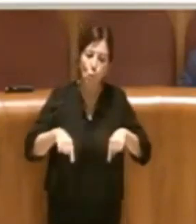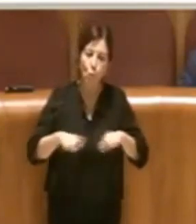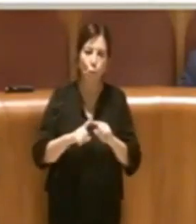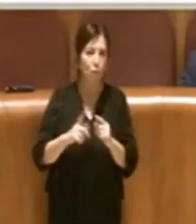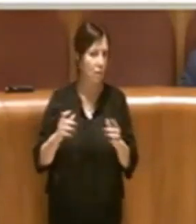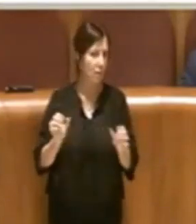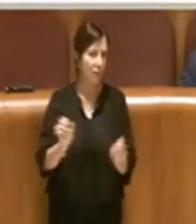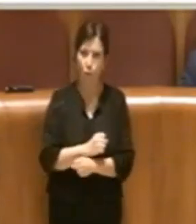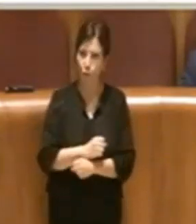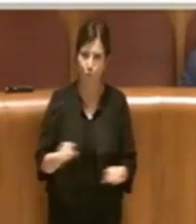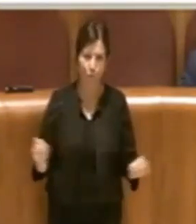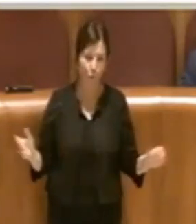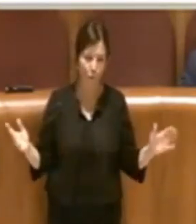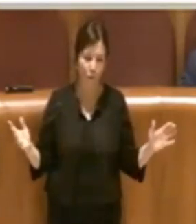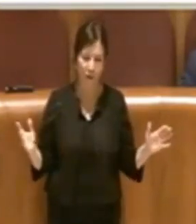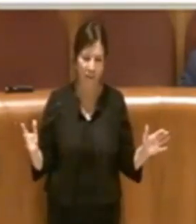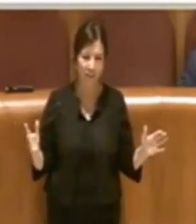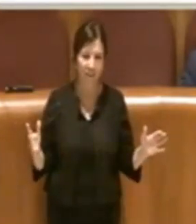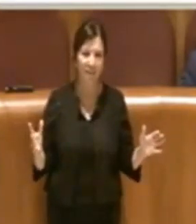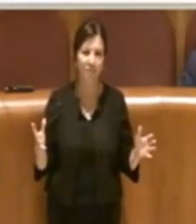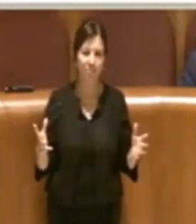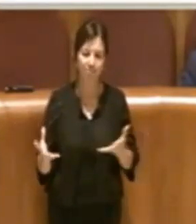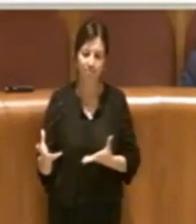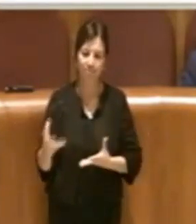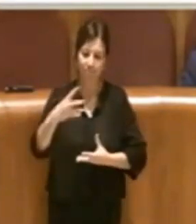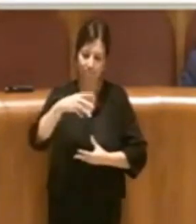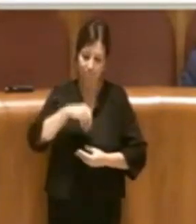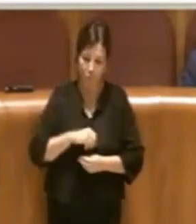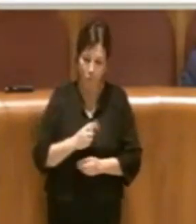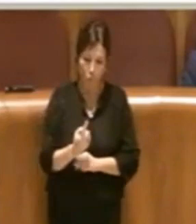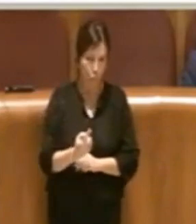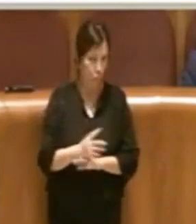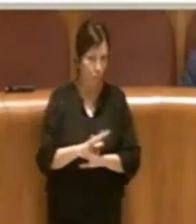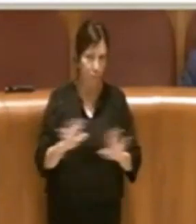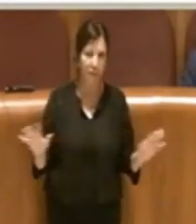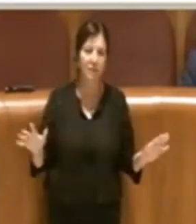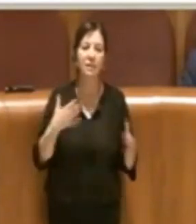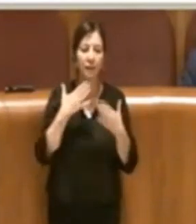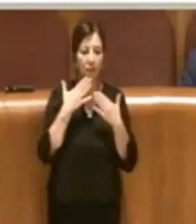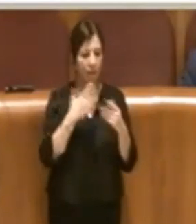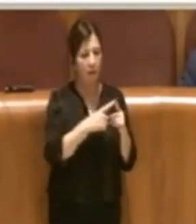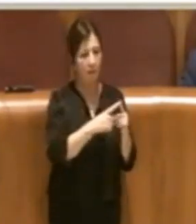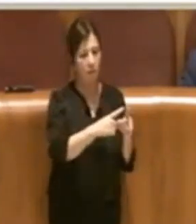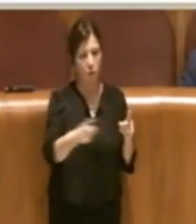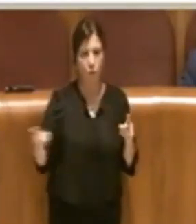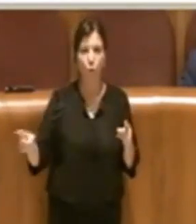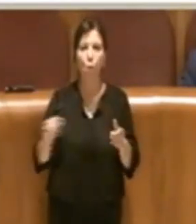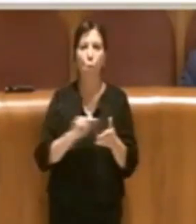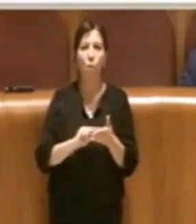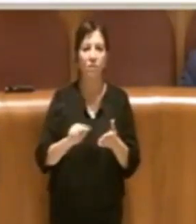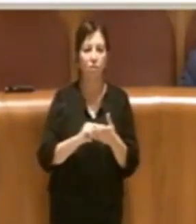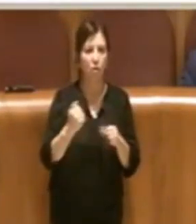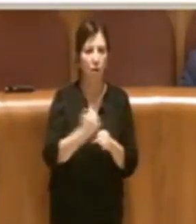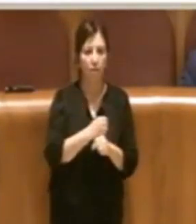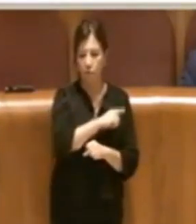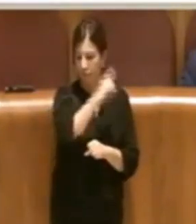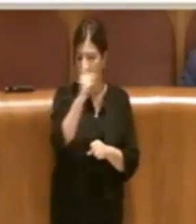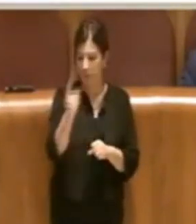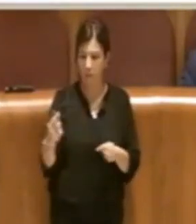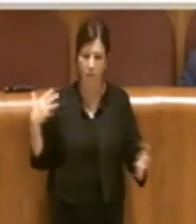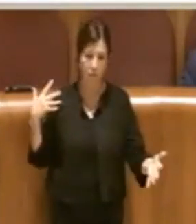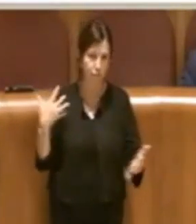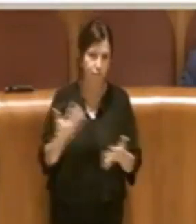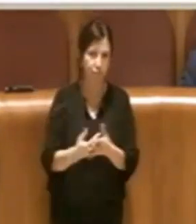non può incarnare in una singola entità. Quindi io ringrazio gli uffici per il lavoro che hanno fatto sicuramente,